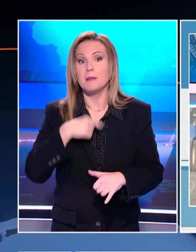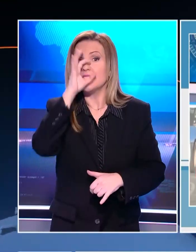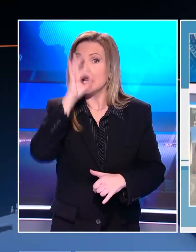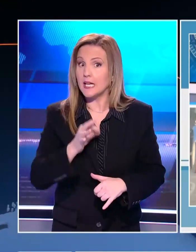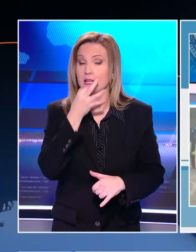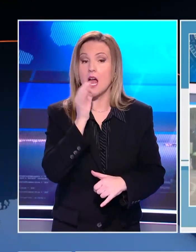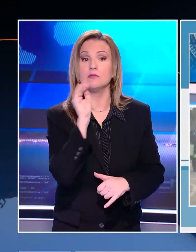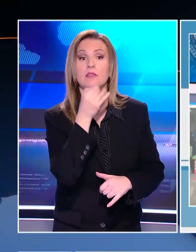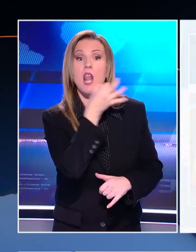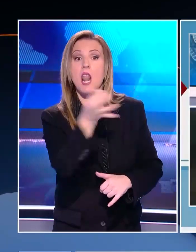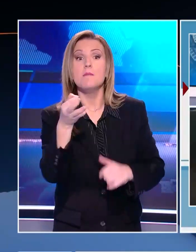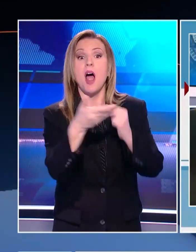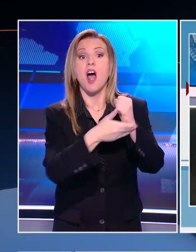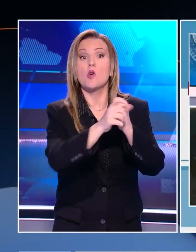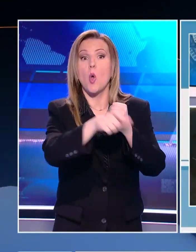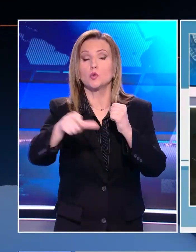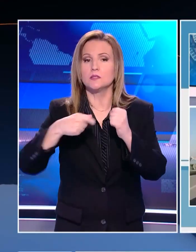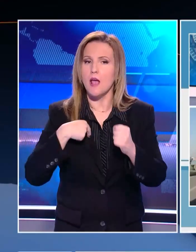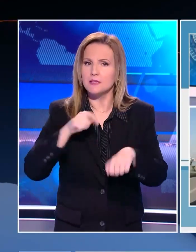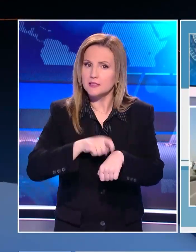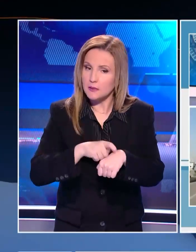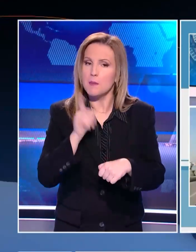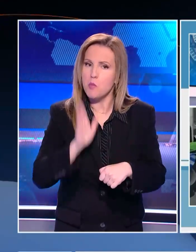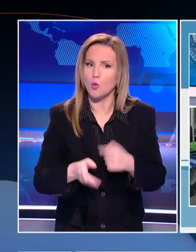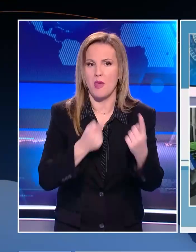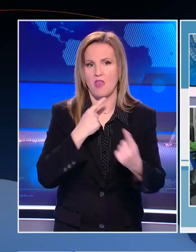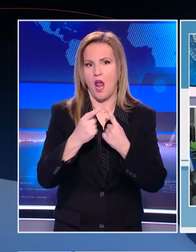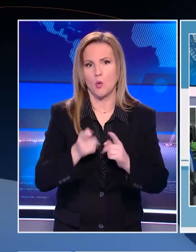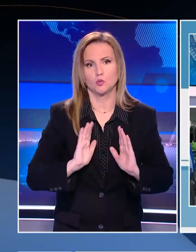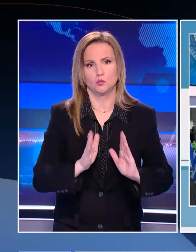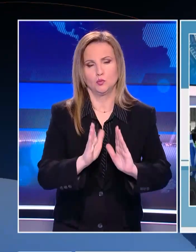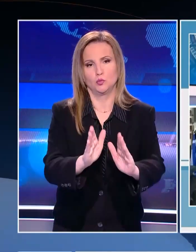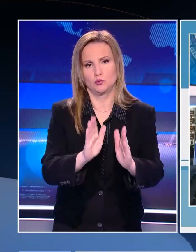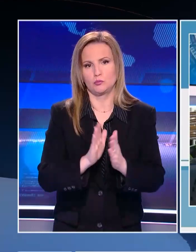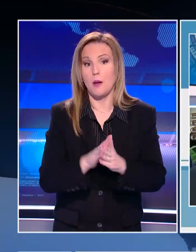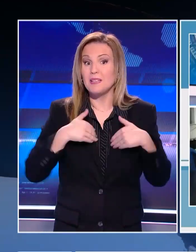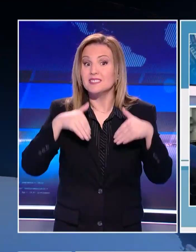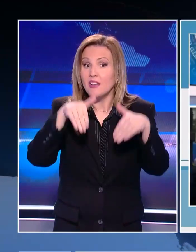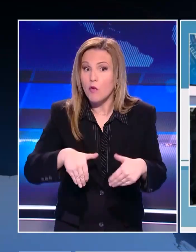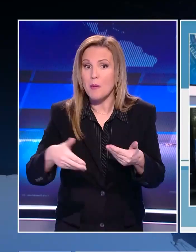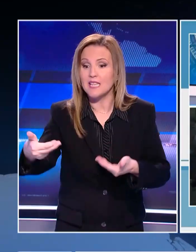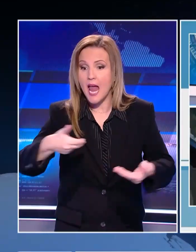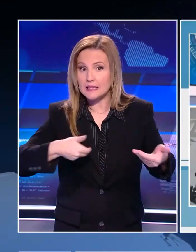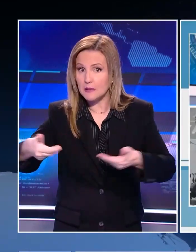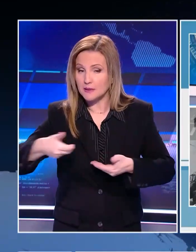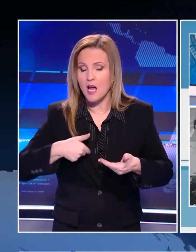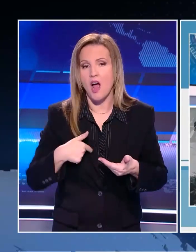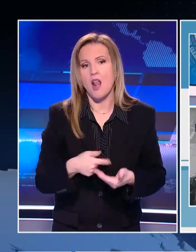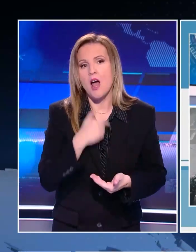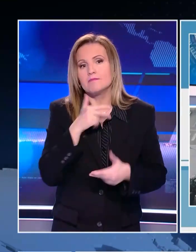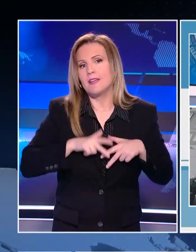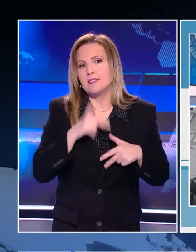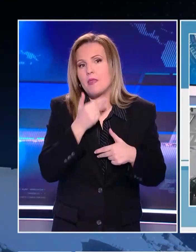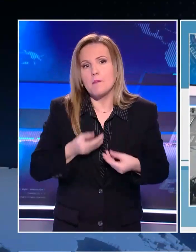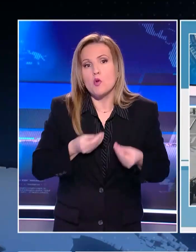ειλικρίνα λοιπόν απευθύνομαι στους αγρότες ότι με διάλογο μπορούμε να πάμε παρακάτω. Σεβόμαστε πλήρως τα αιτήματά τους, αλλά οι αντοχές είναι